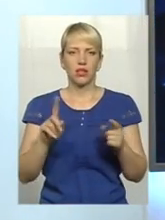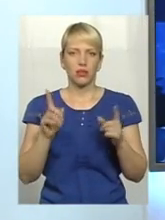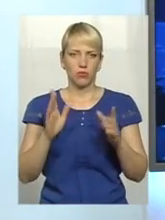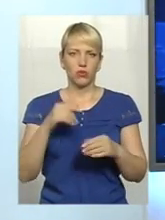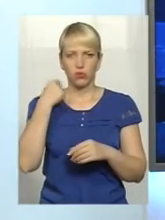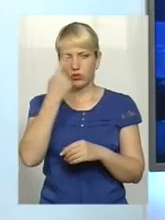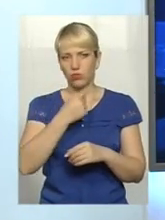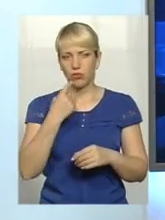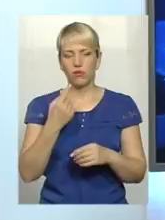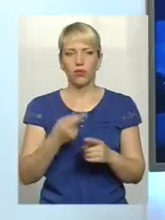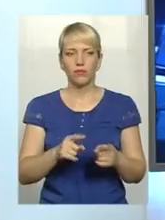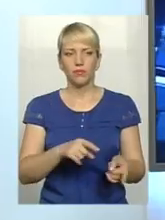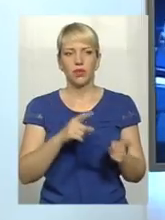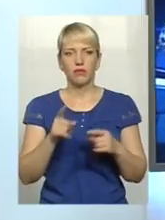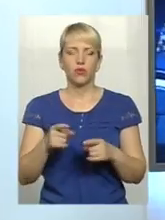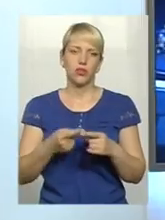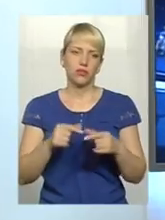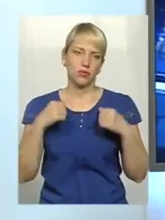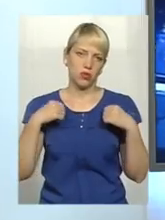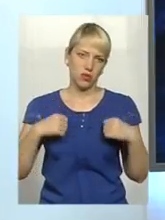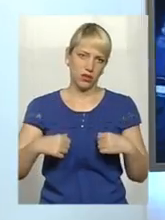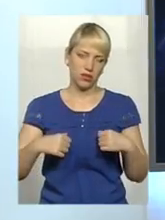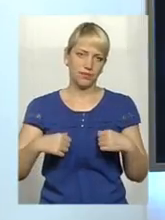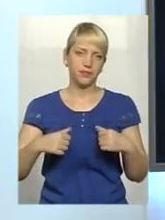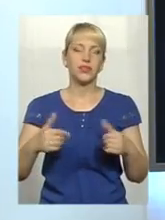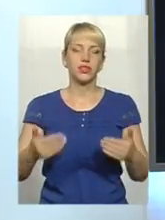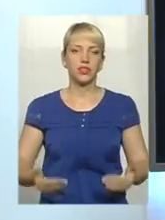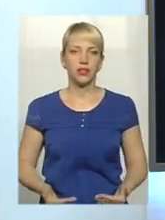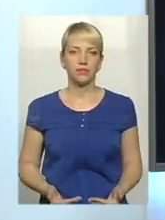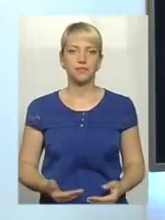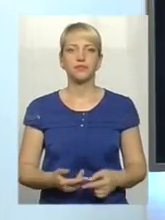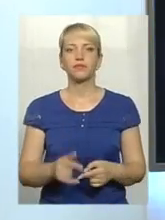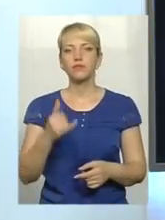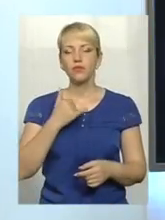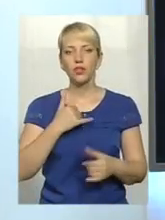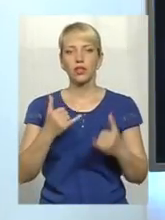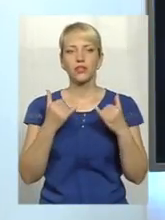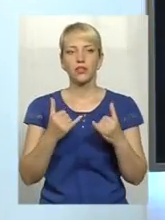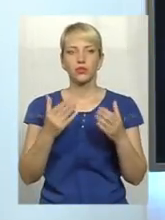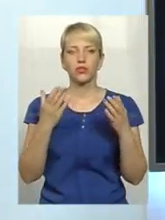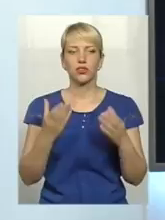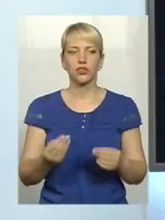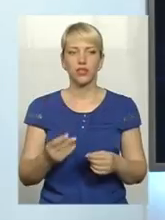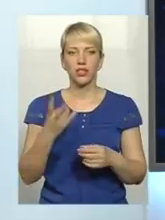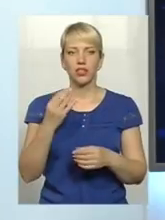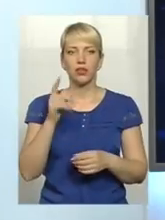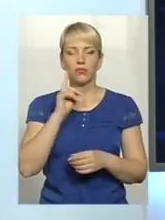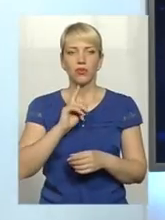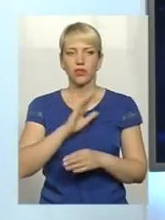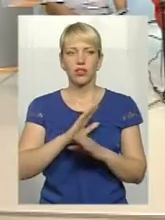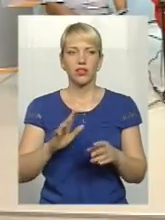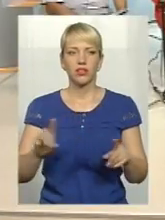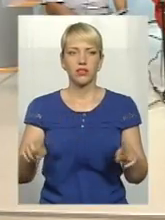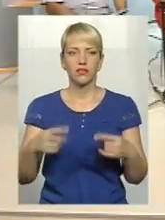поступово переводити у таке вже спокійне, скажімо, там, життя. Але в нас на сьогоднішній день ще поки що не створені,